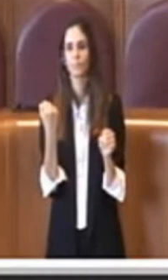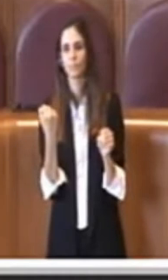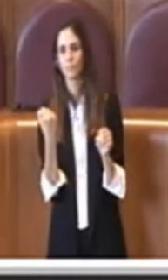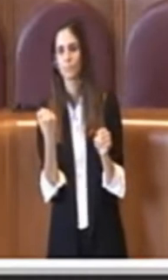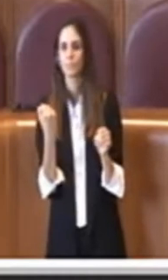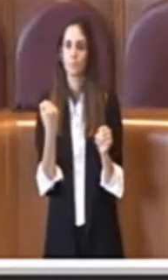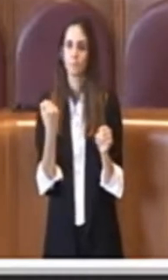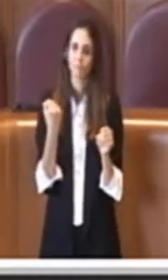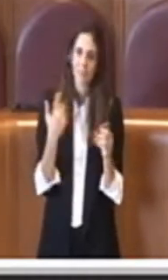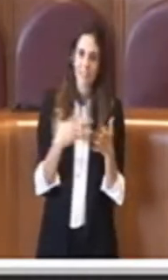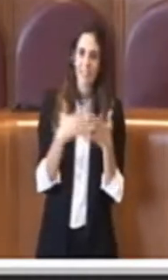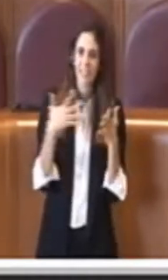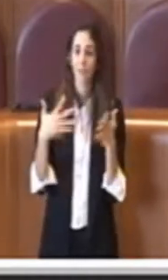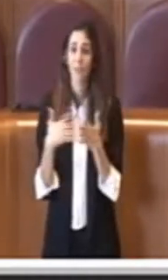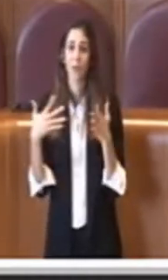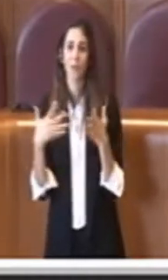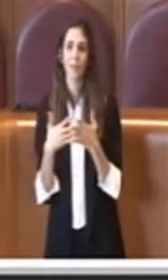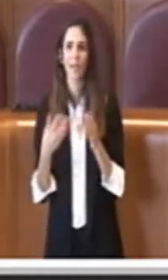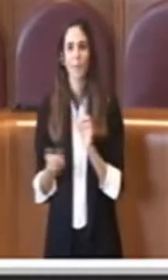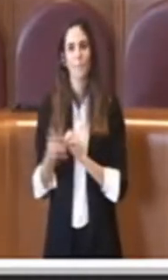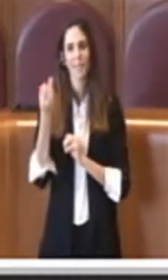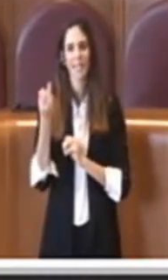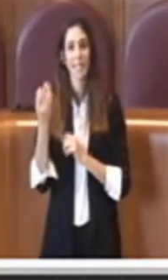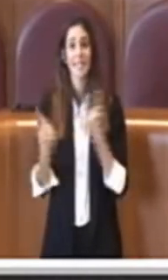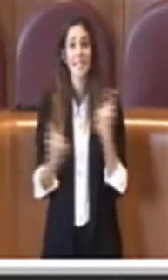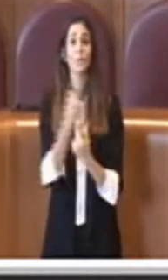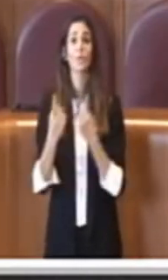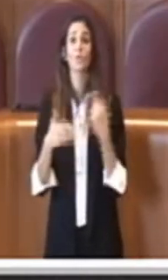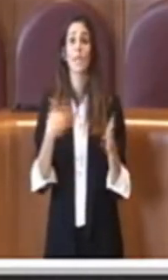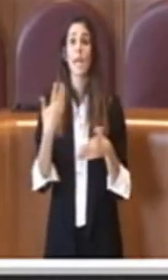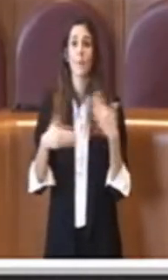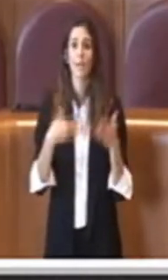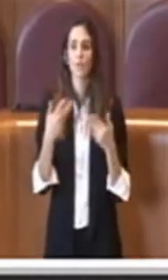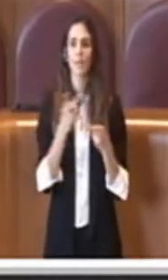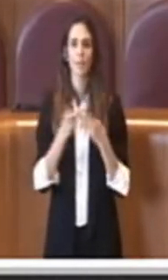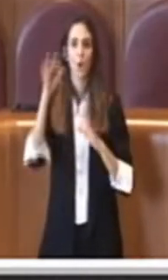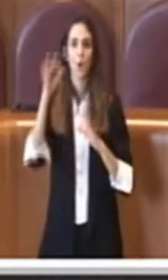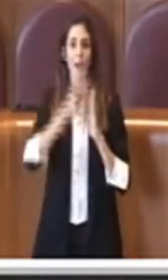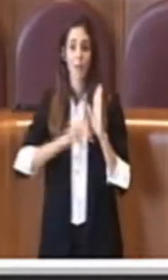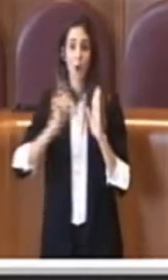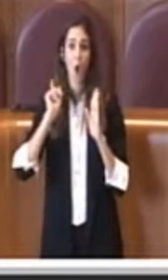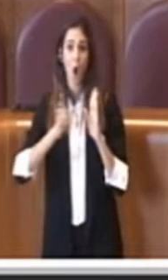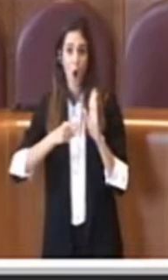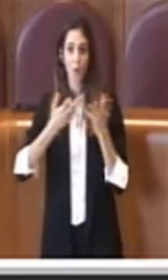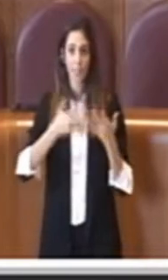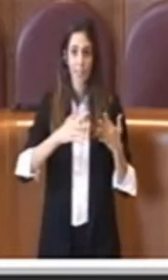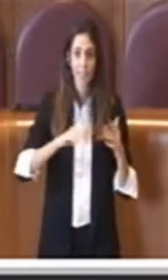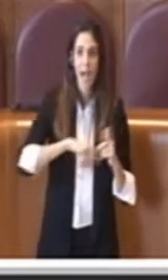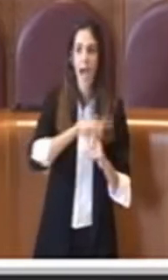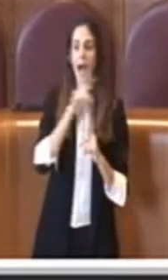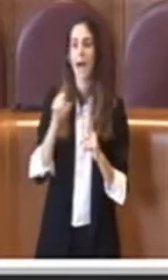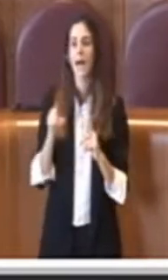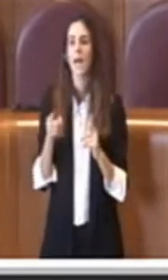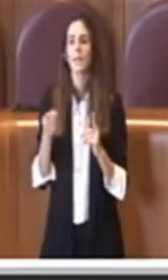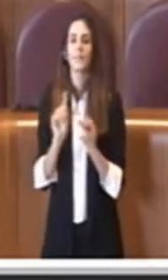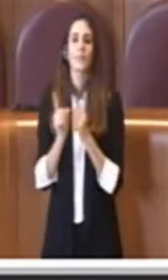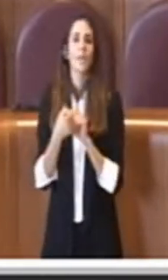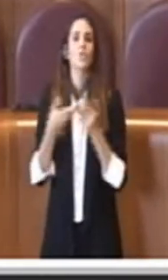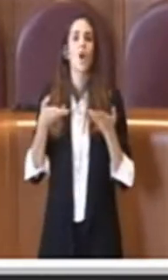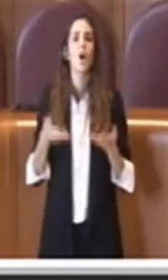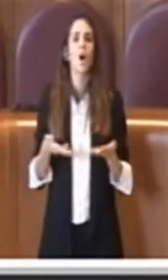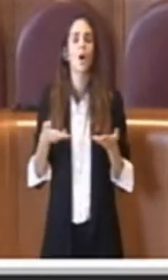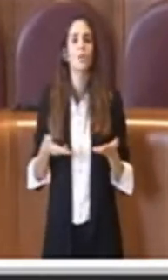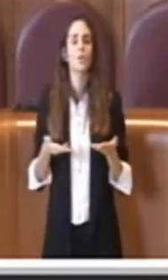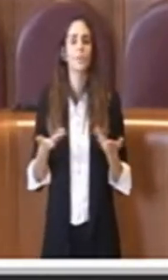diciamo in maniera emergenziale, con ordinanze e vi dicendo, tuttavia oggi ci troviamo qui appunto al